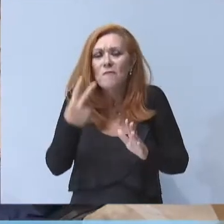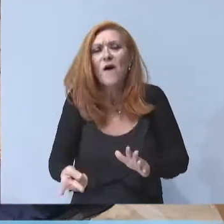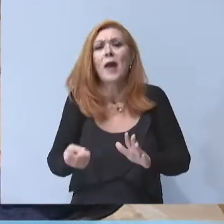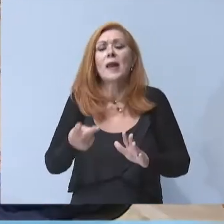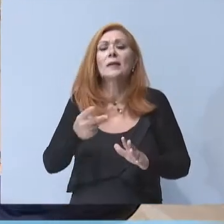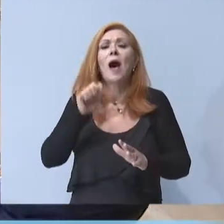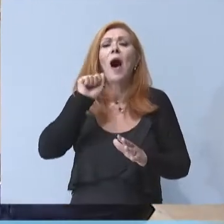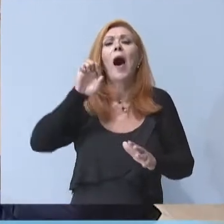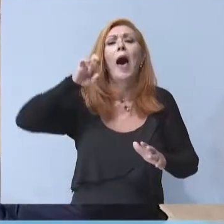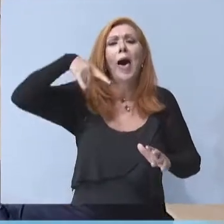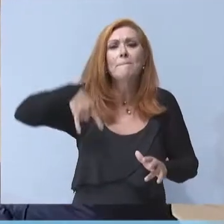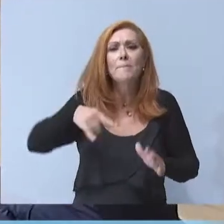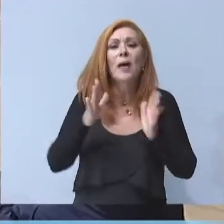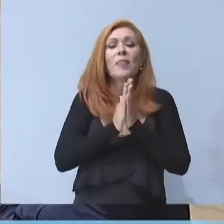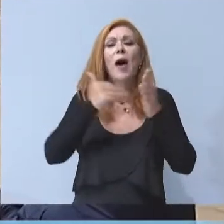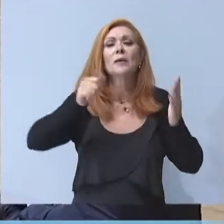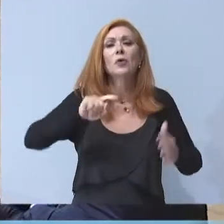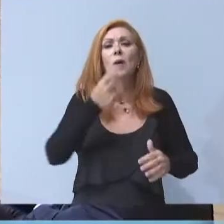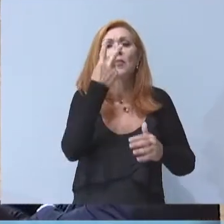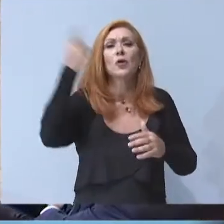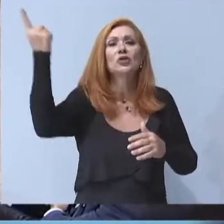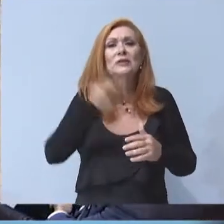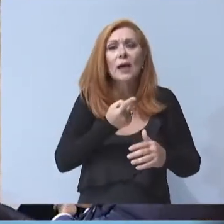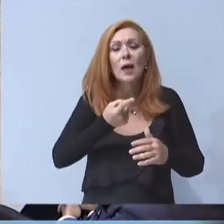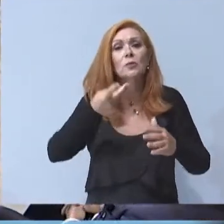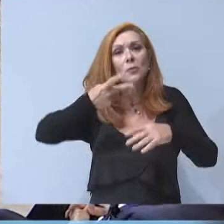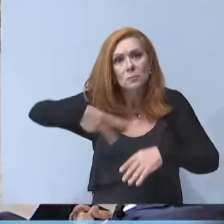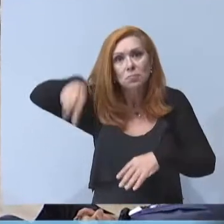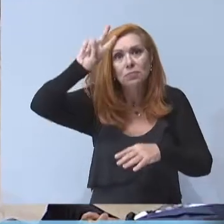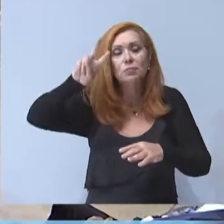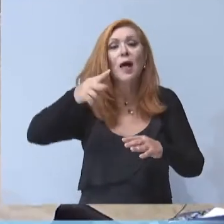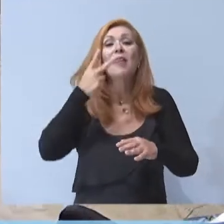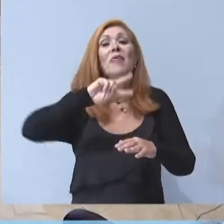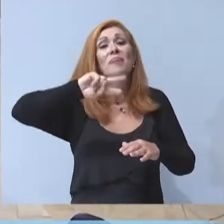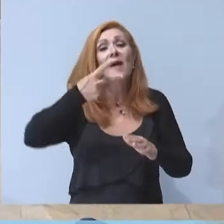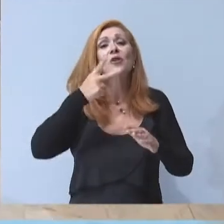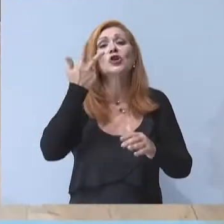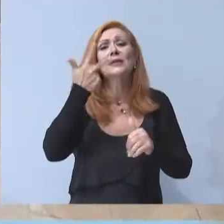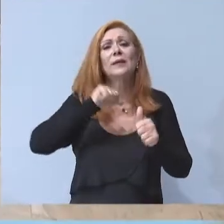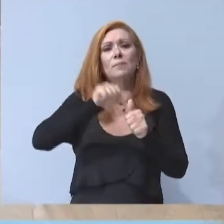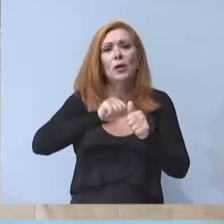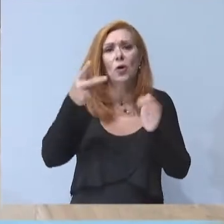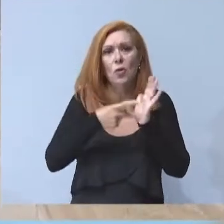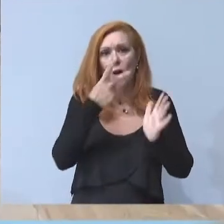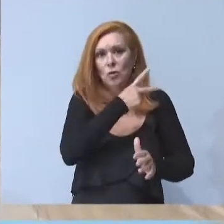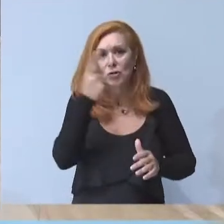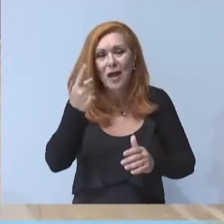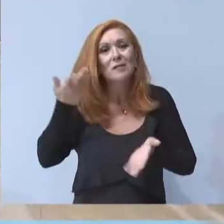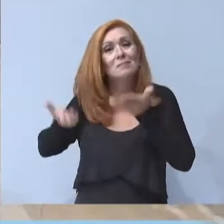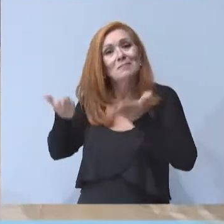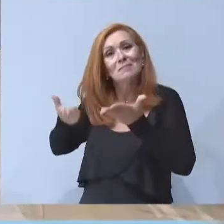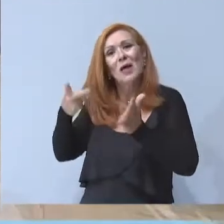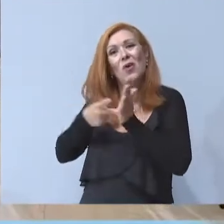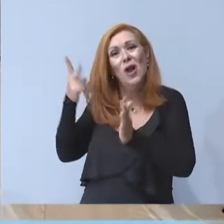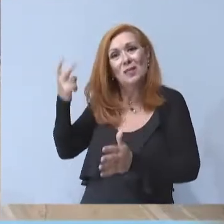ΑΕΠ κατά 16,2% το δεύτερο τρίμενο του 2021 σε σχέση με το αντίστοιχο τρίμενο του 2020. Η